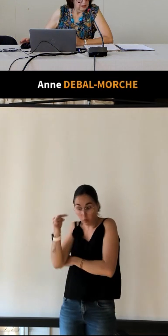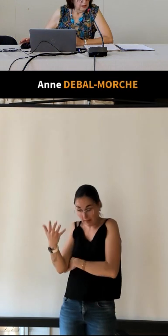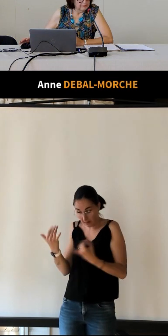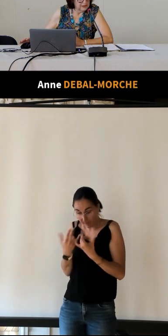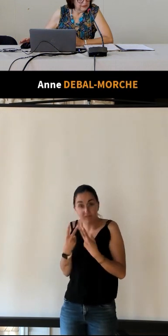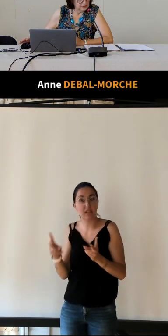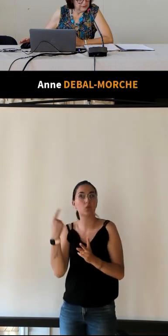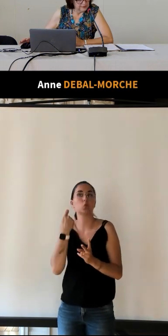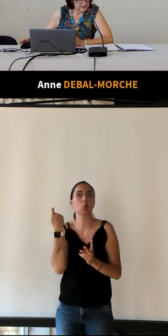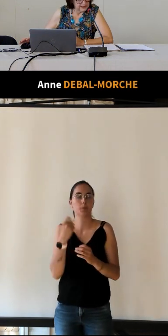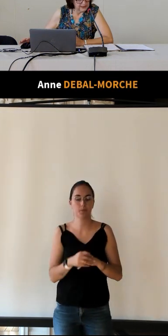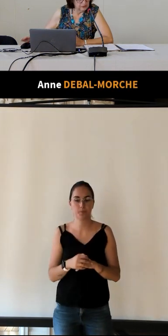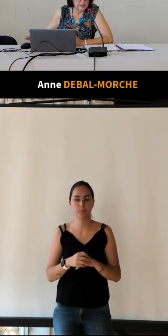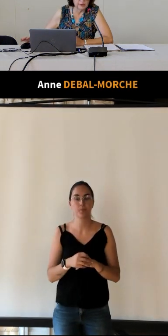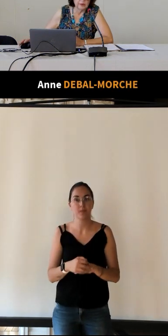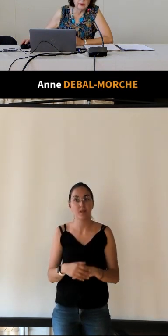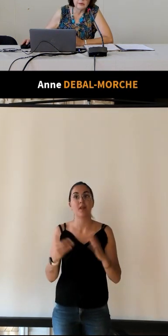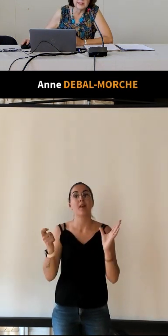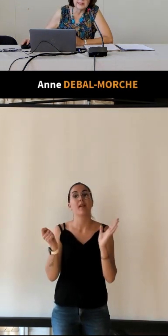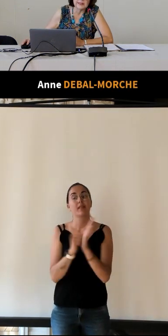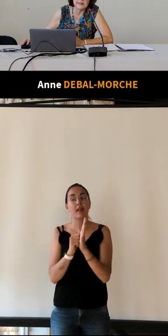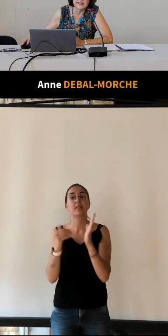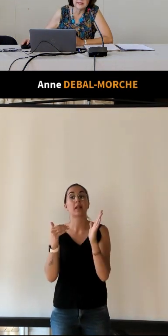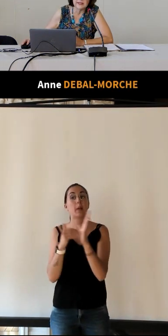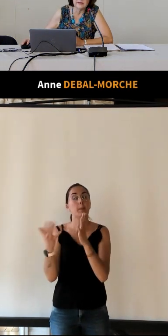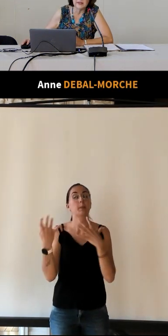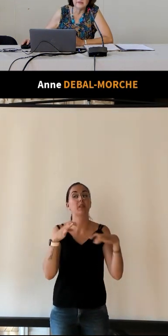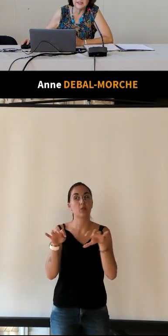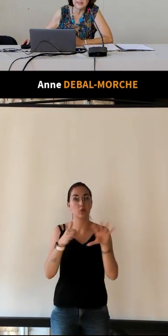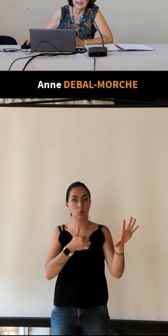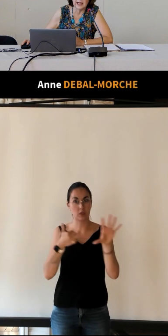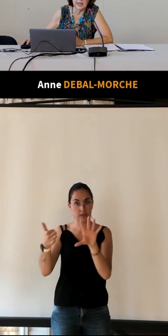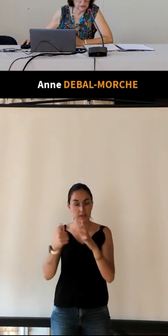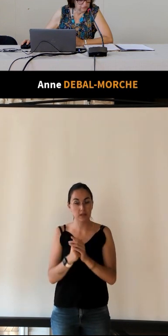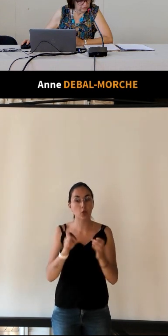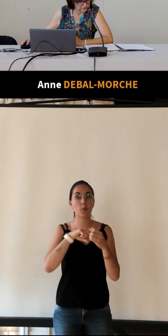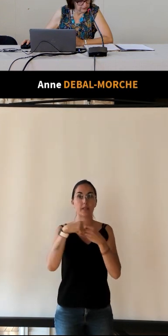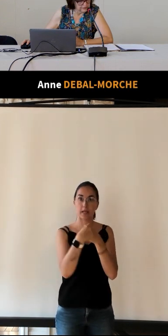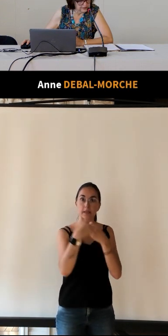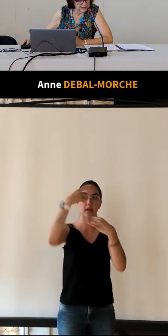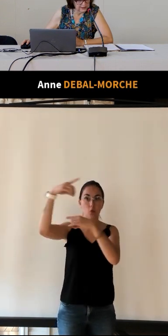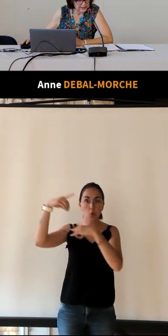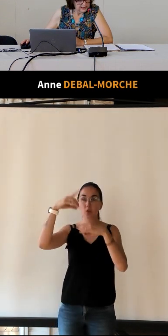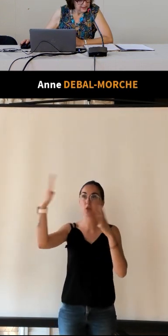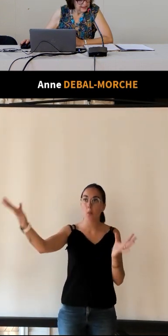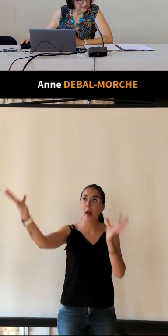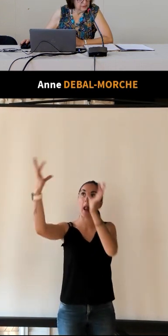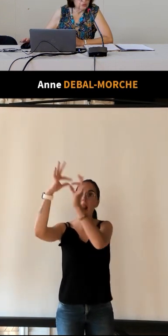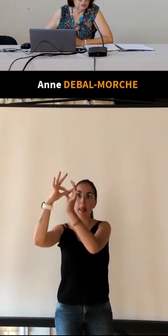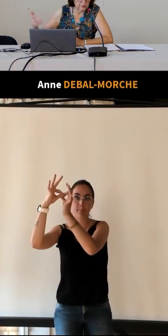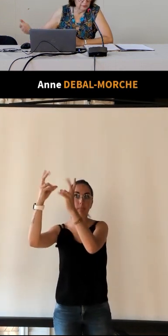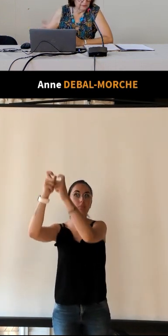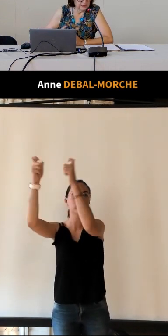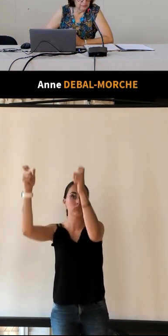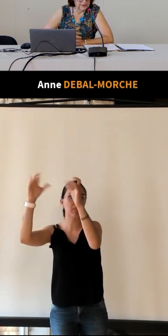En 1966 donc le syndicat d'initiative est affilié à Accueil de France et